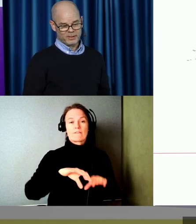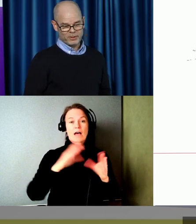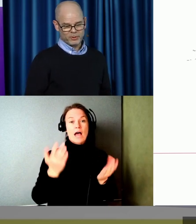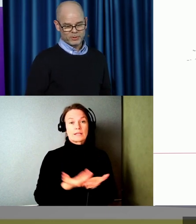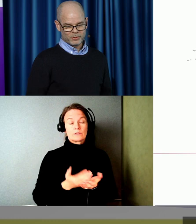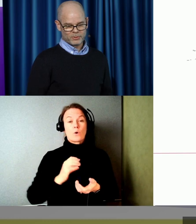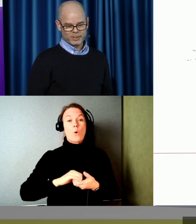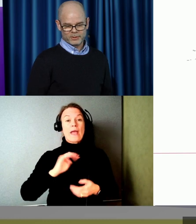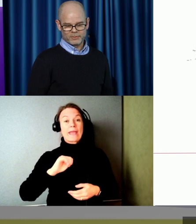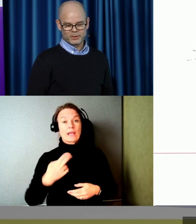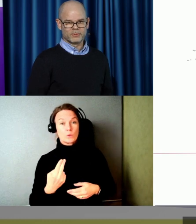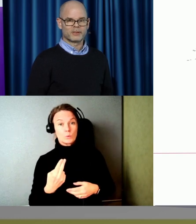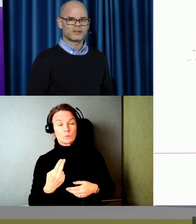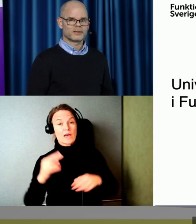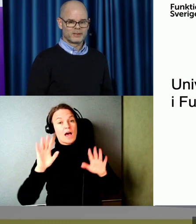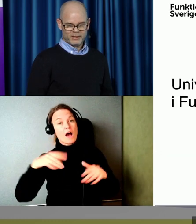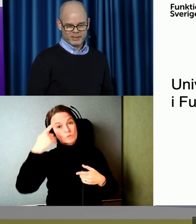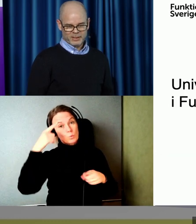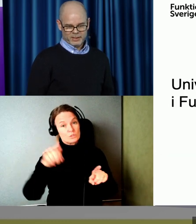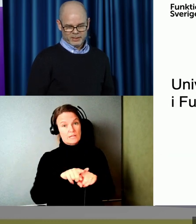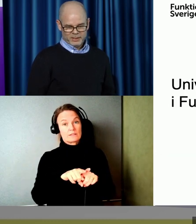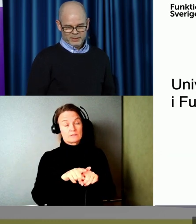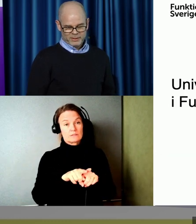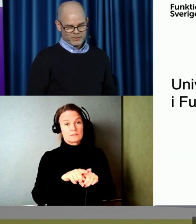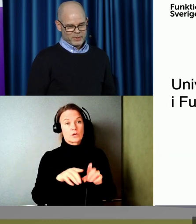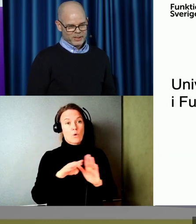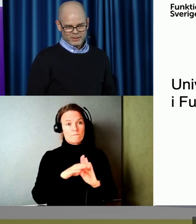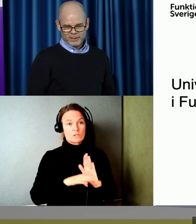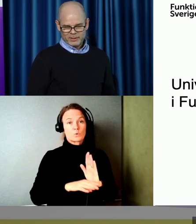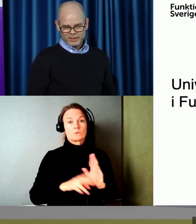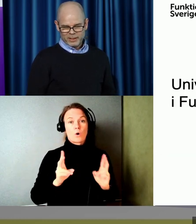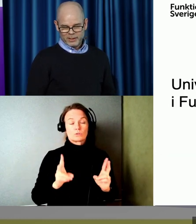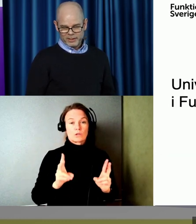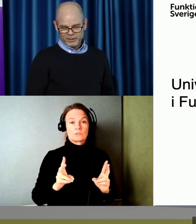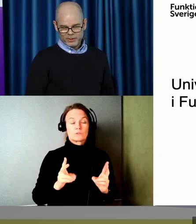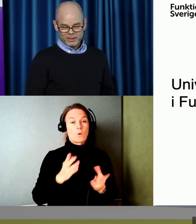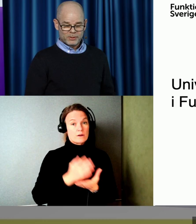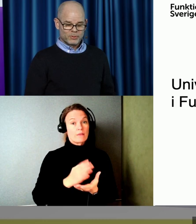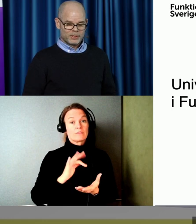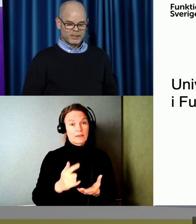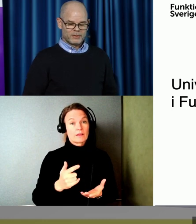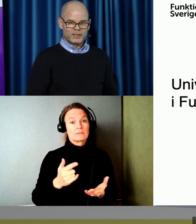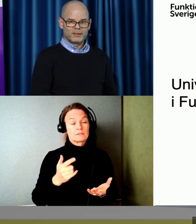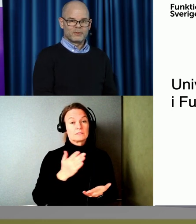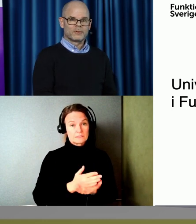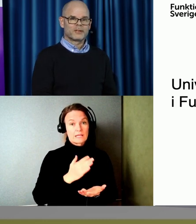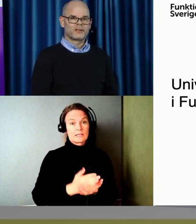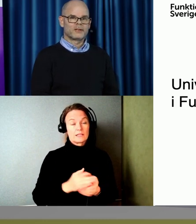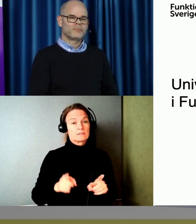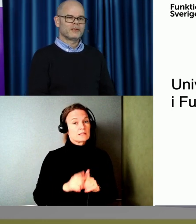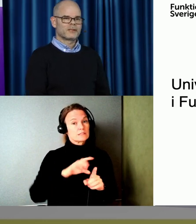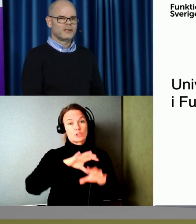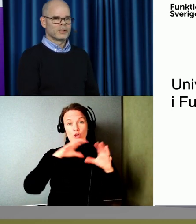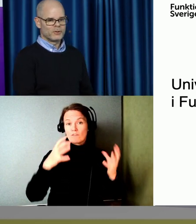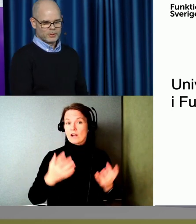också godkänt konventionen. att de här rättigheterna gäller i stora delar av världen. Och